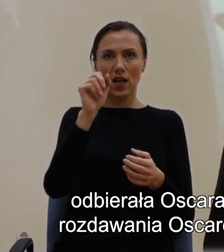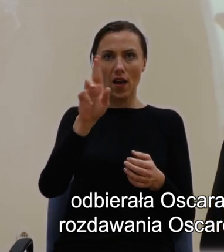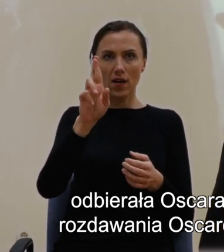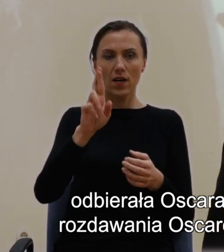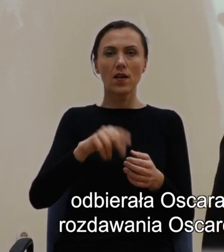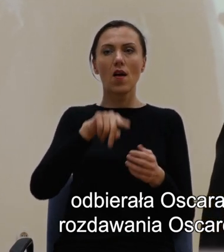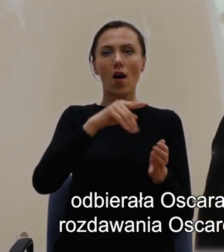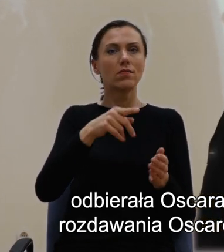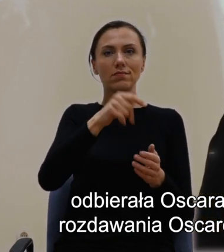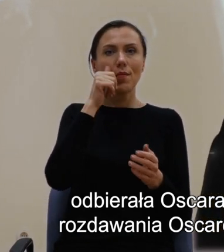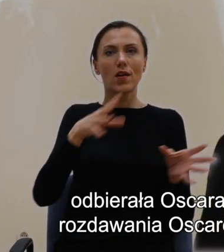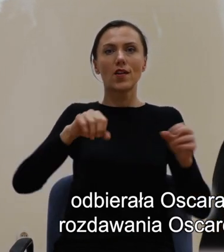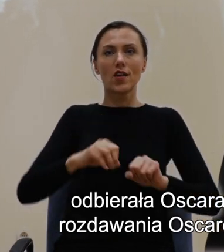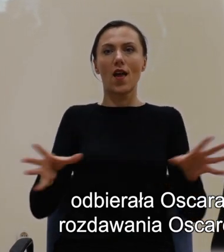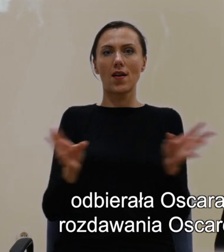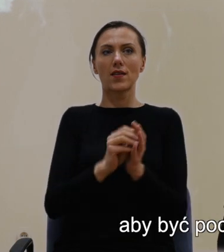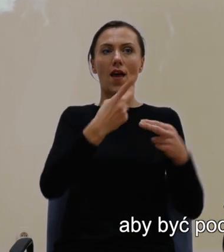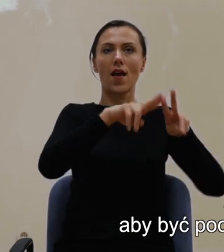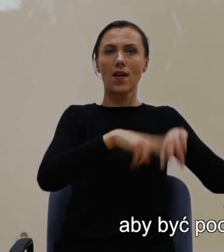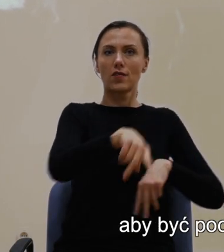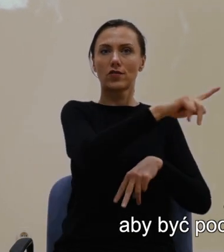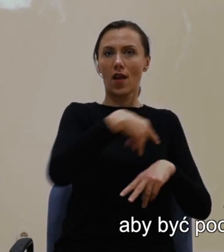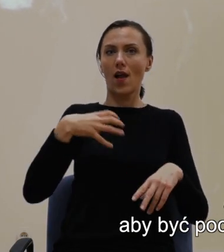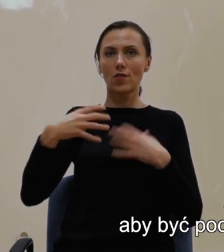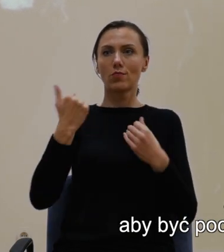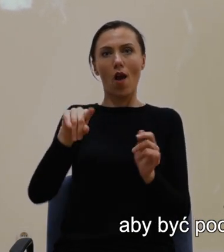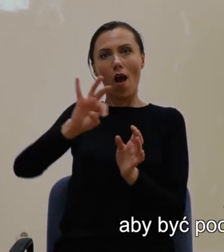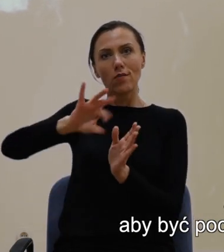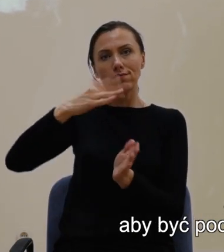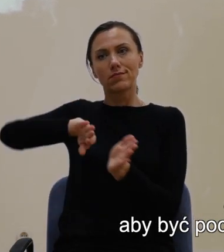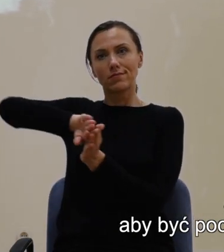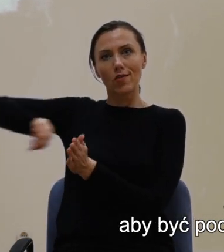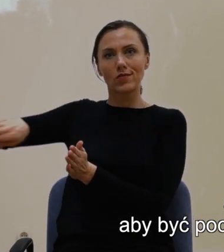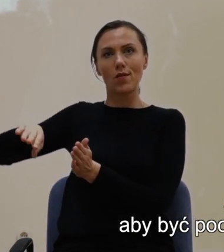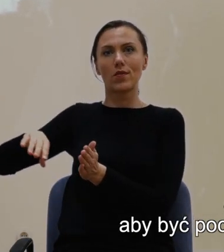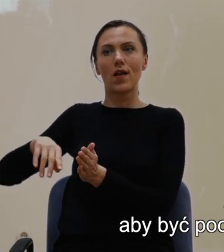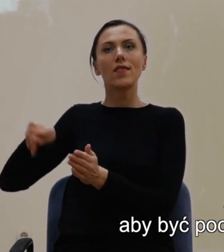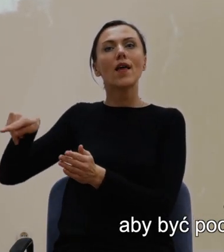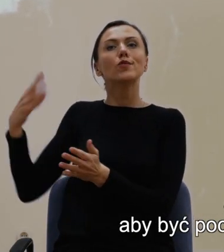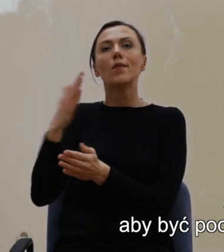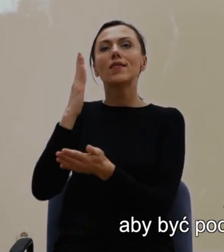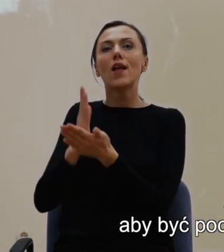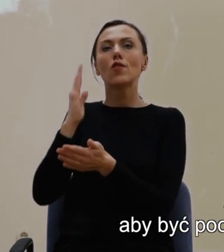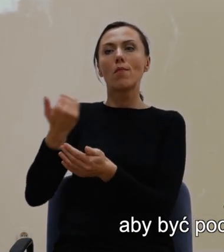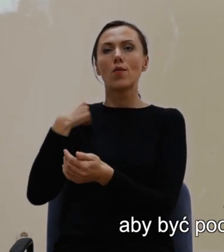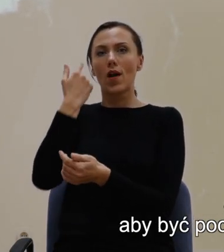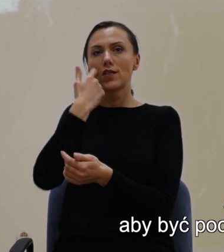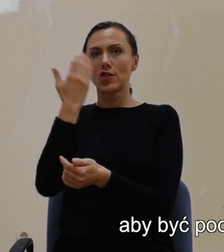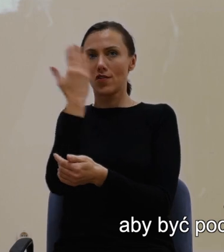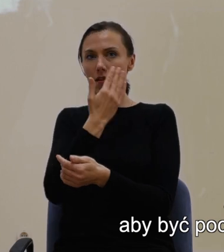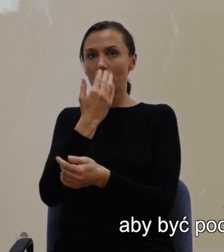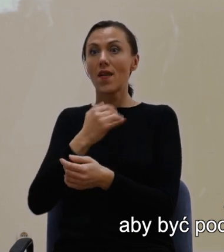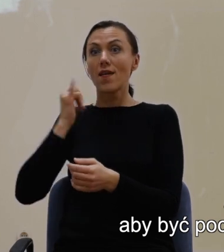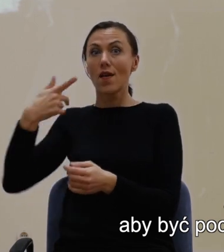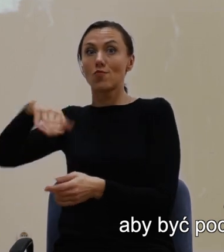Oscarów. Nie mogła siedzieć z postostałymi aktorami, a gdy umierała jej życzenie, aby być pochowanym na